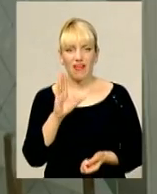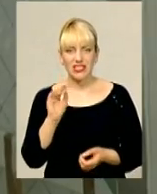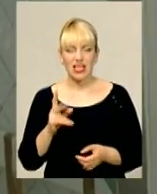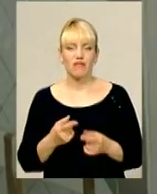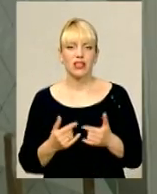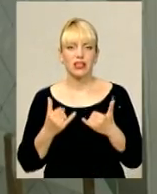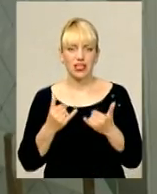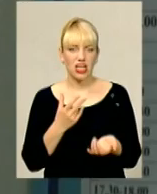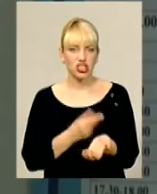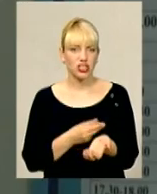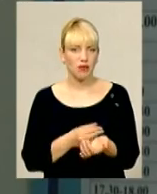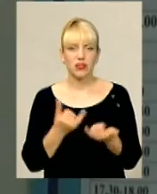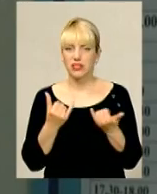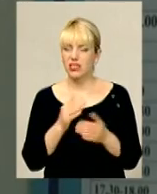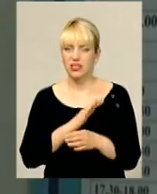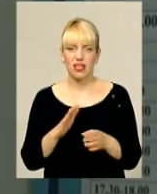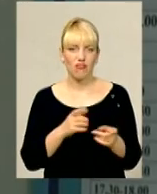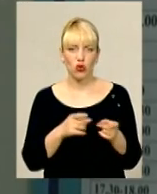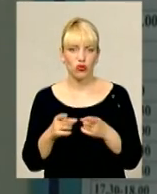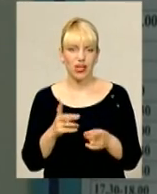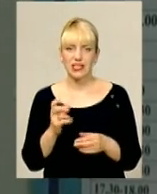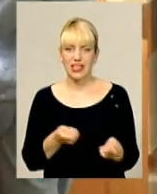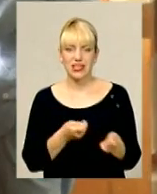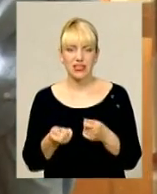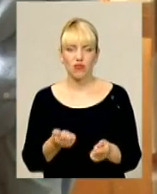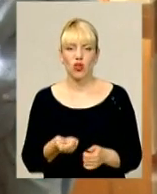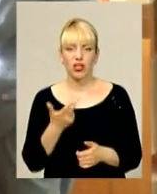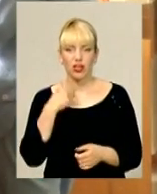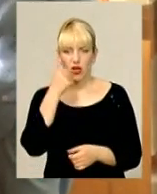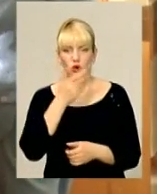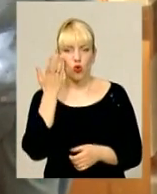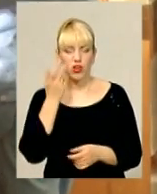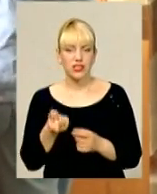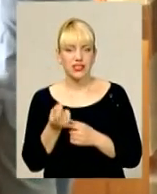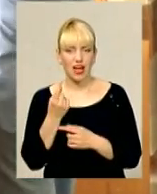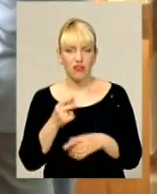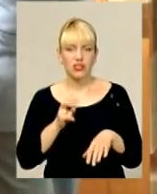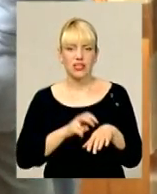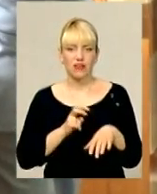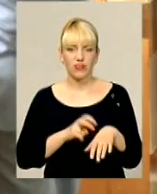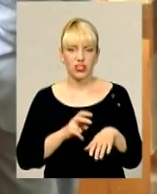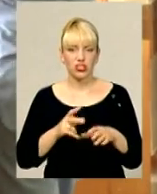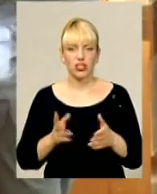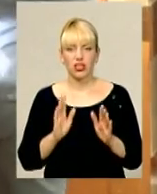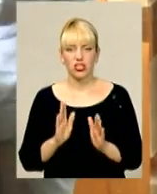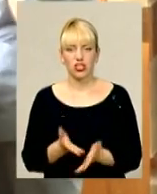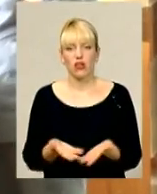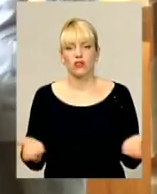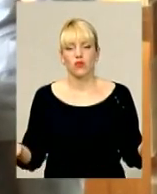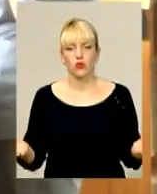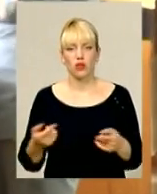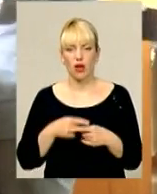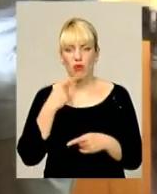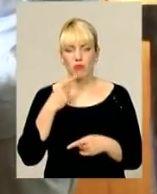щеплень в державі не виготовляється і не завозиться вже кілька років. Коли ж з'явиться, імунологи та епідеміологи лише розводять руками.